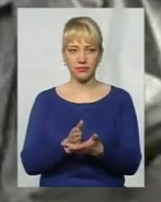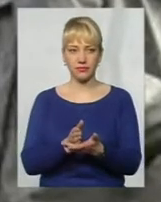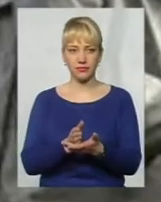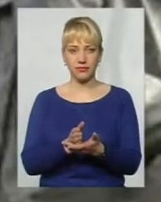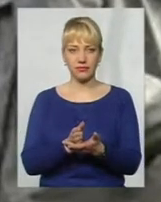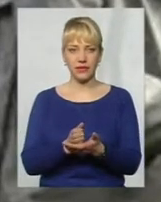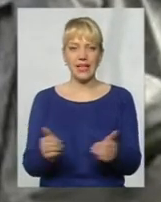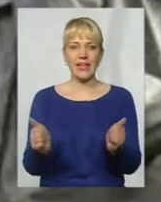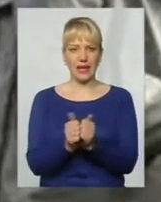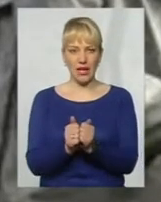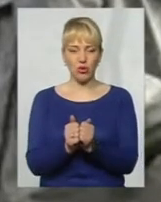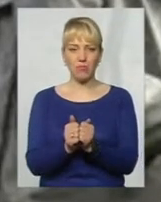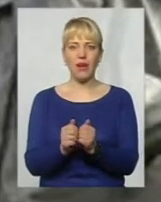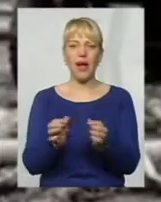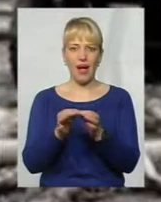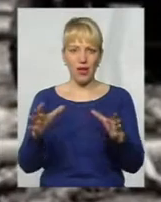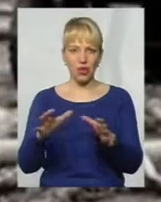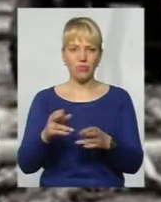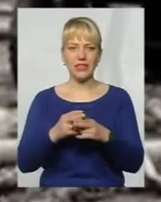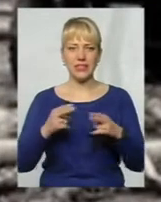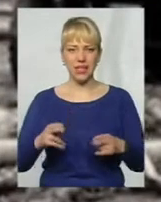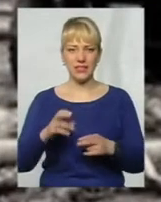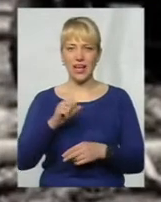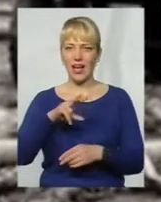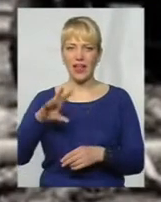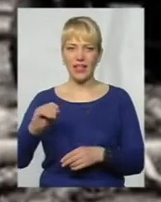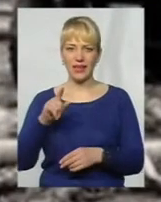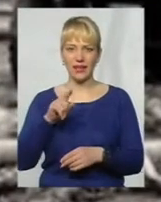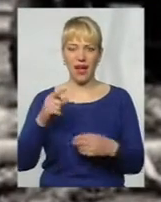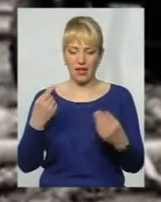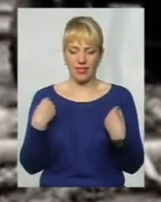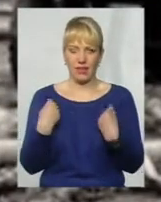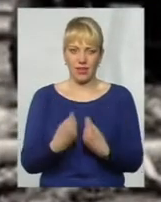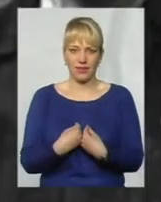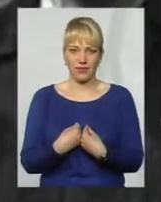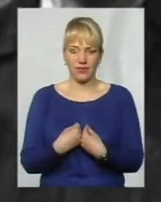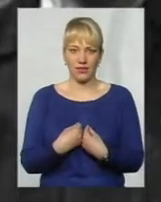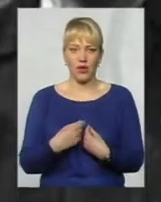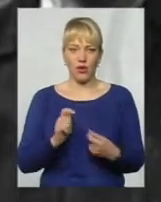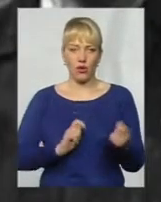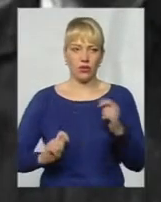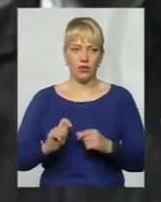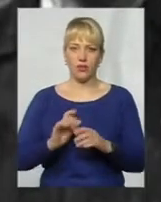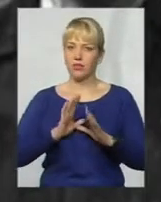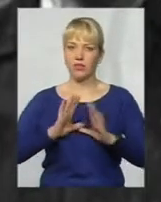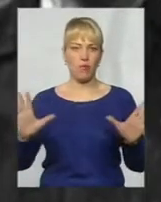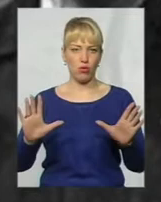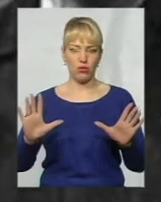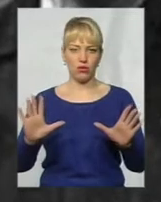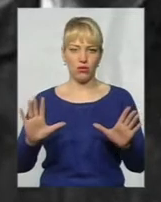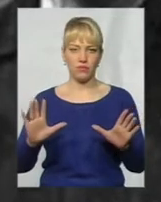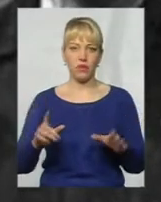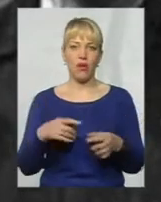рядом атомна станція, але в їх спецодежі не було. У їх